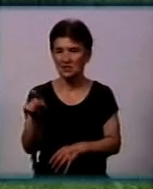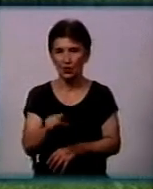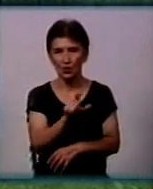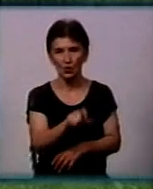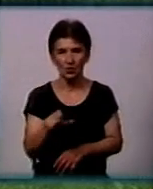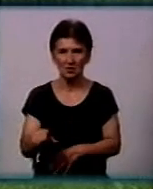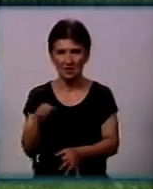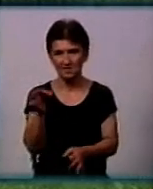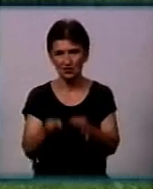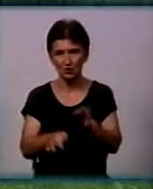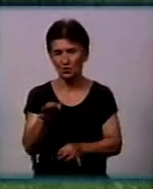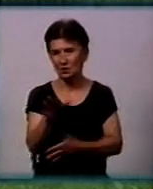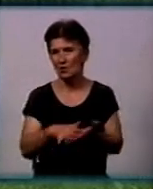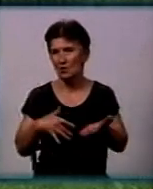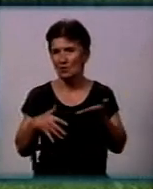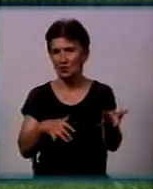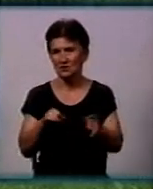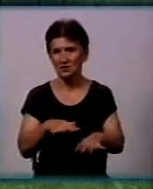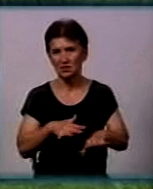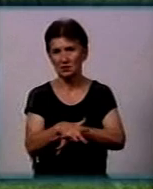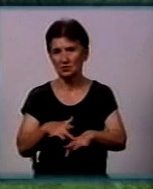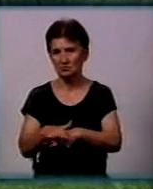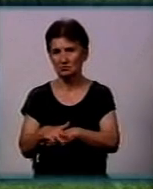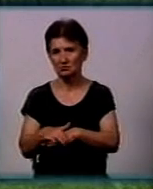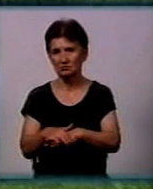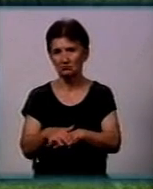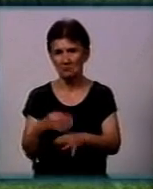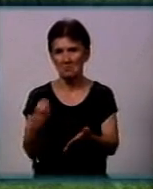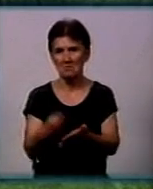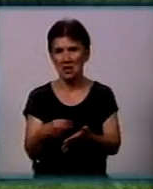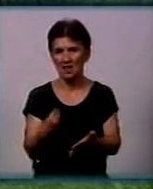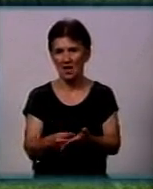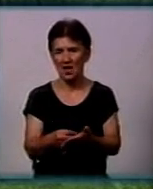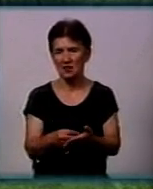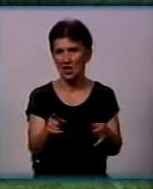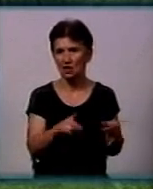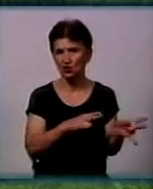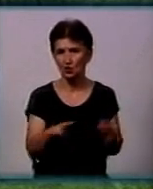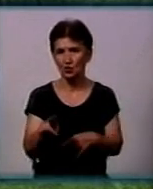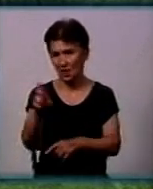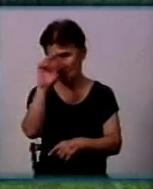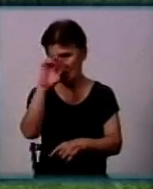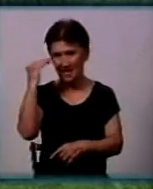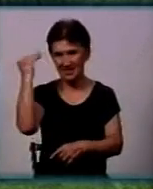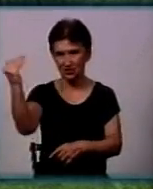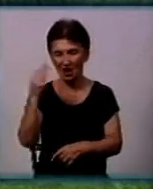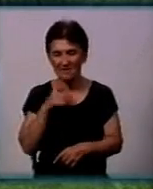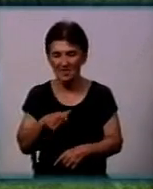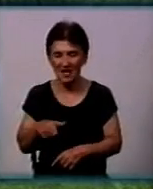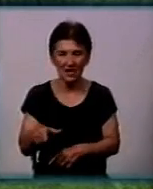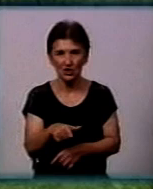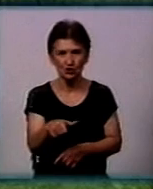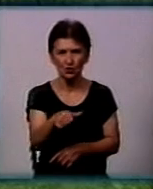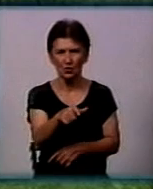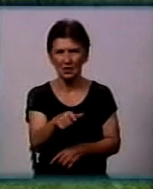позов в суд і розрахунки матеріальної шкоди заданої державі. Тому що державна річка, Березівка, і